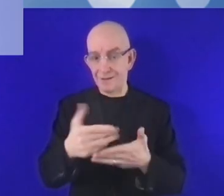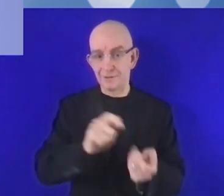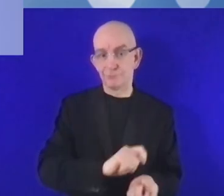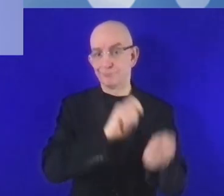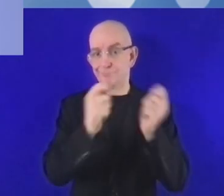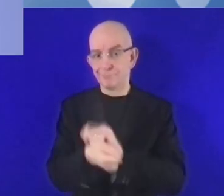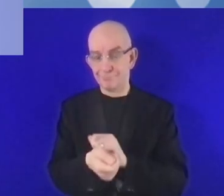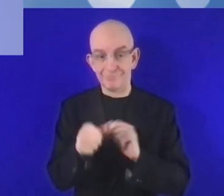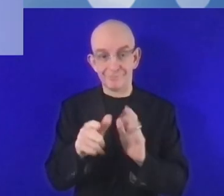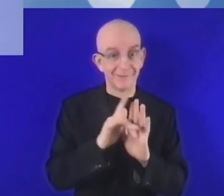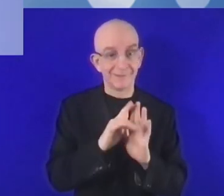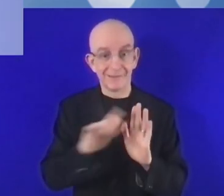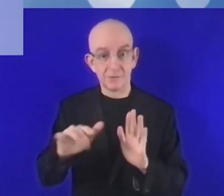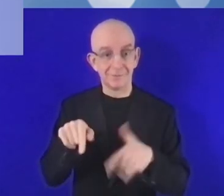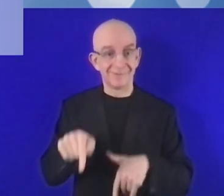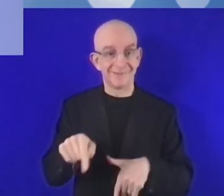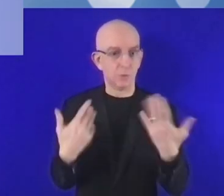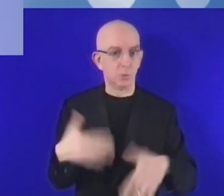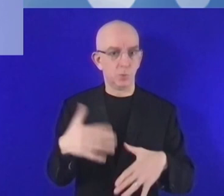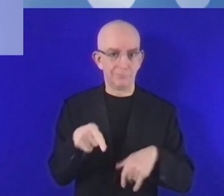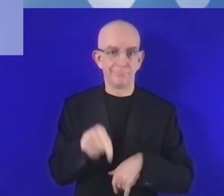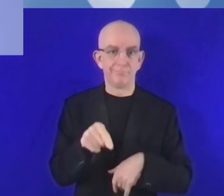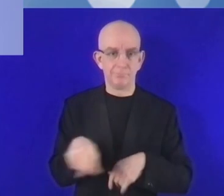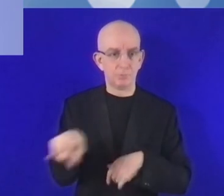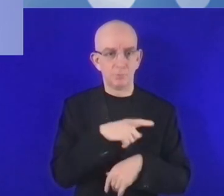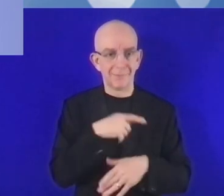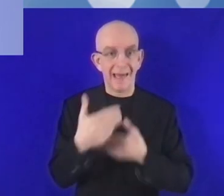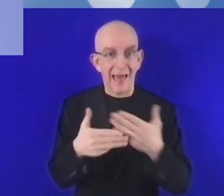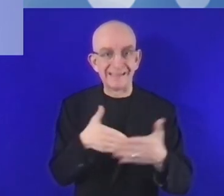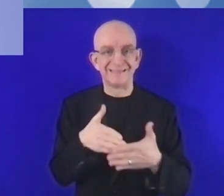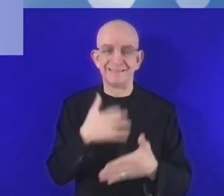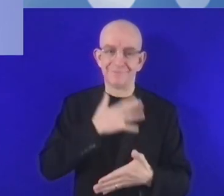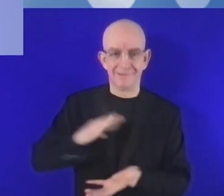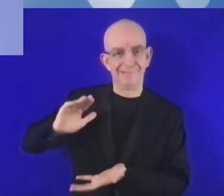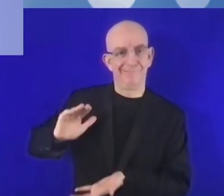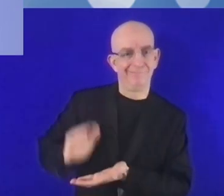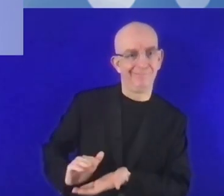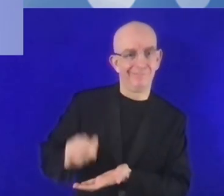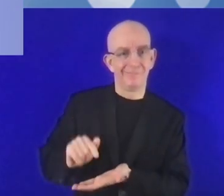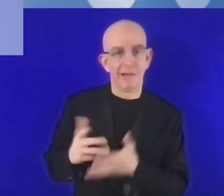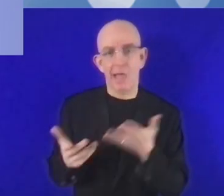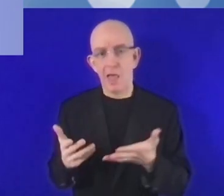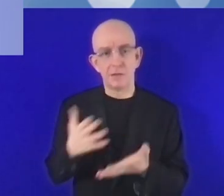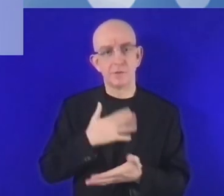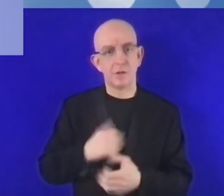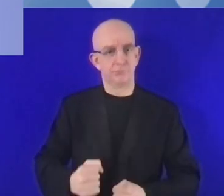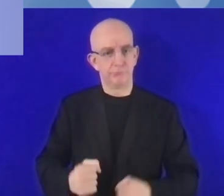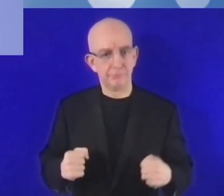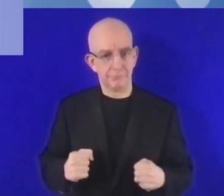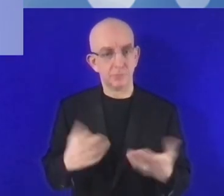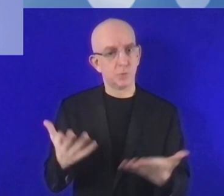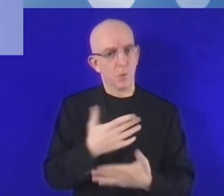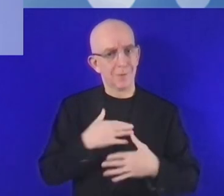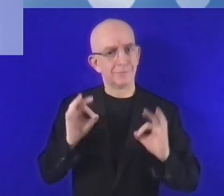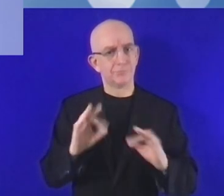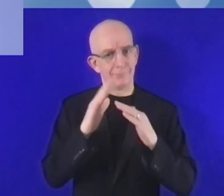مؤكداً. ورقمنا هي الكلمة المفتاح للتغلب على